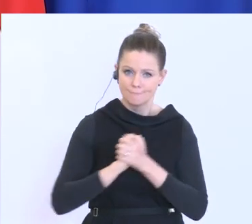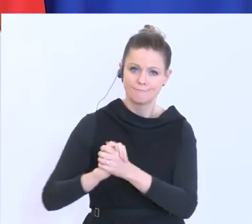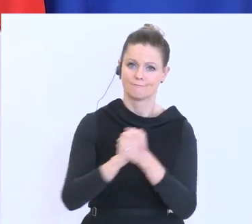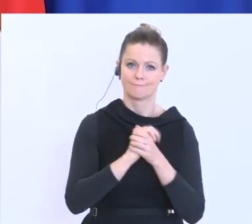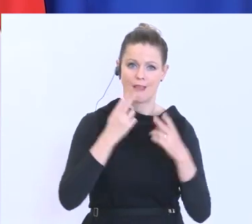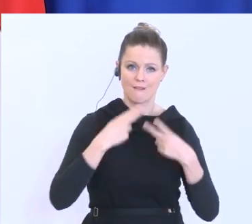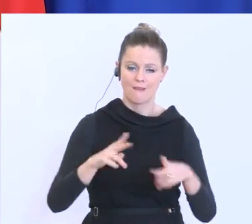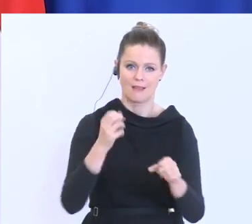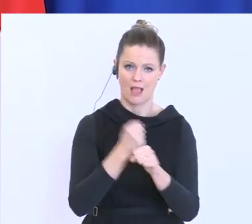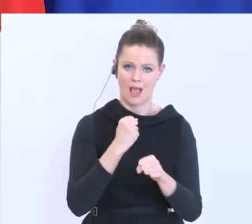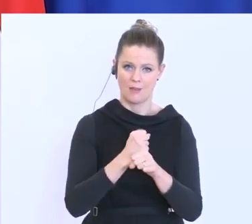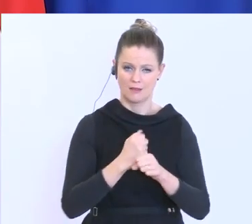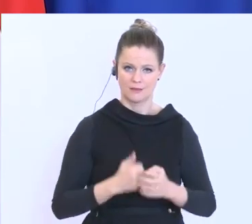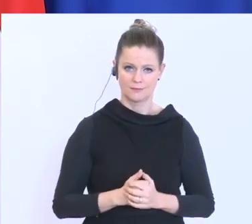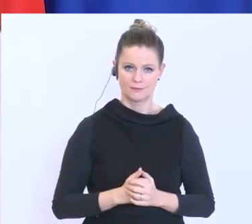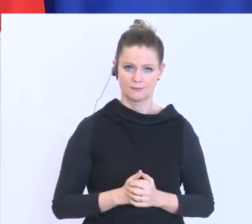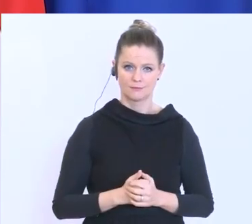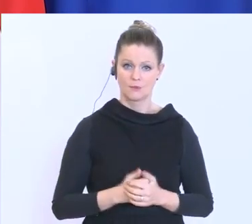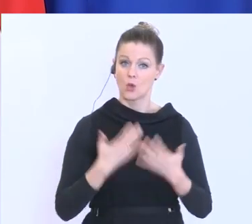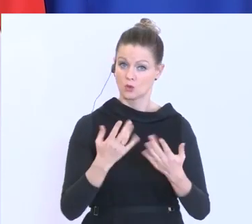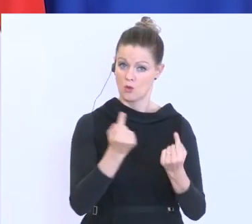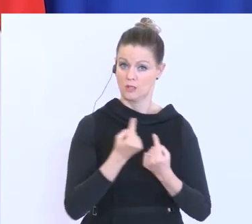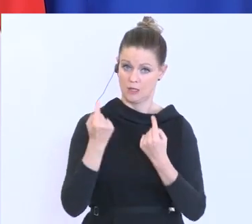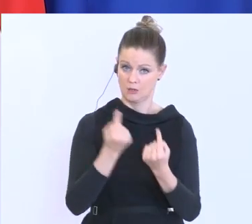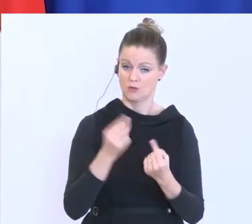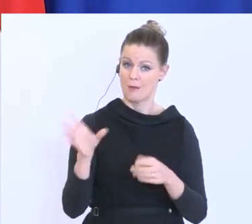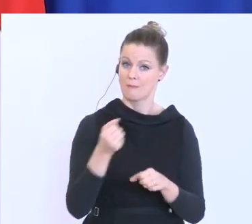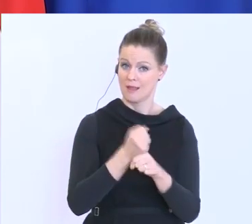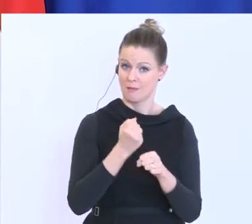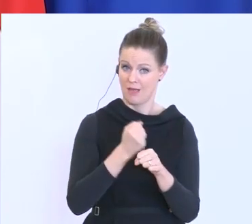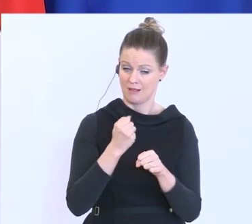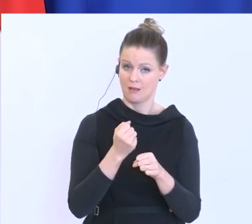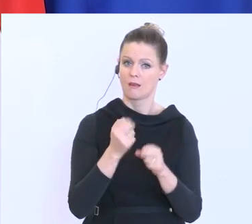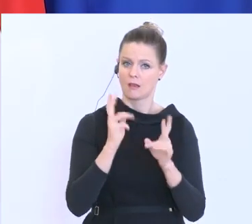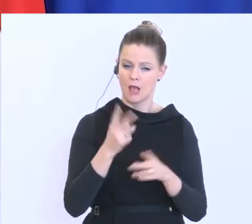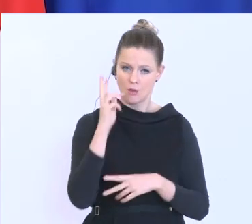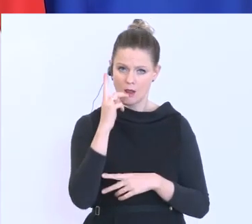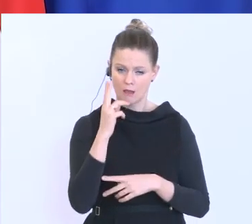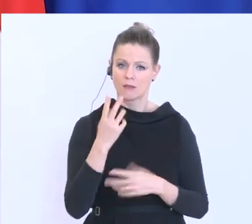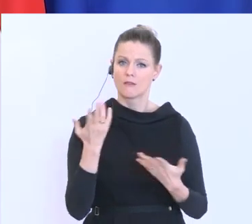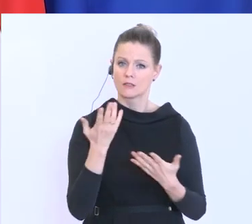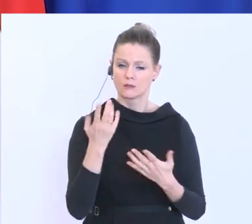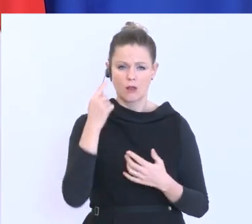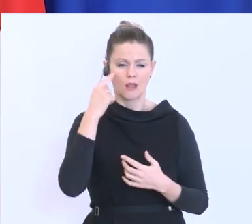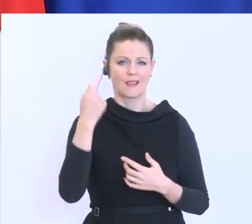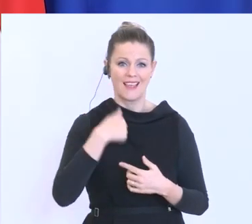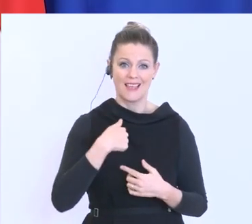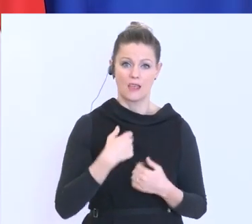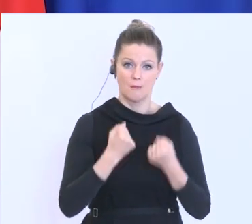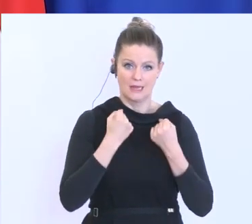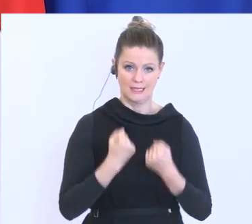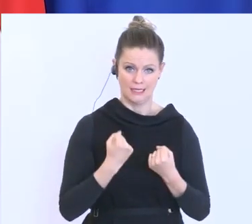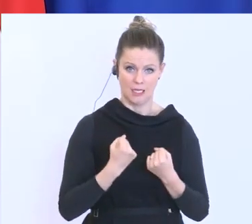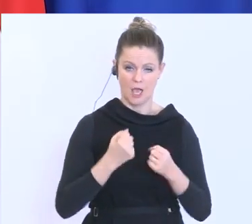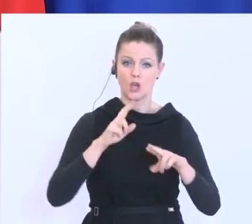wieder weiter. Damit können sich die Mitarbeiter denken, ich bin sicher und nach der Krise werde ich an